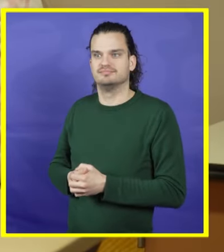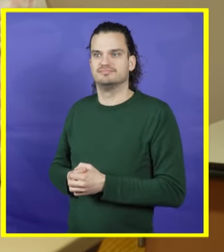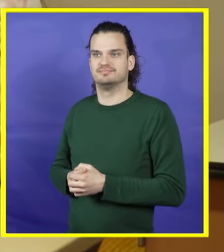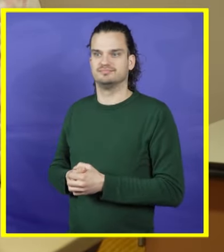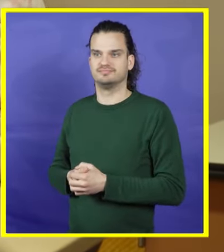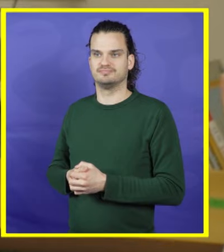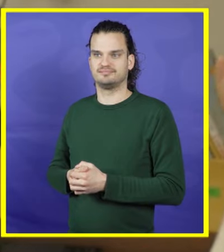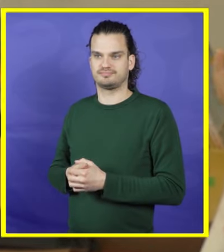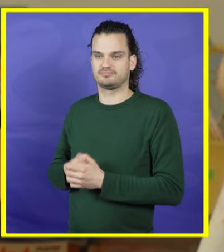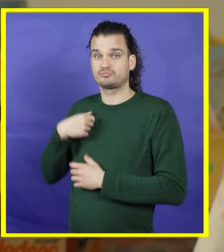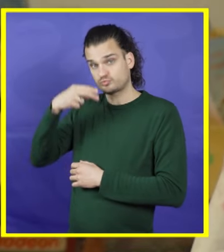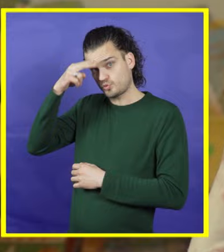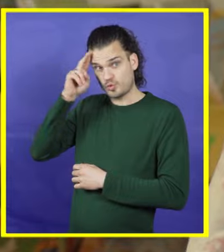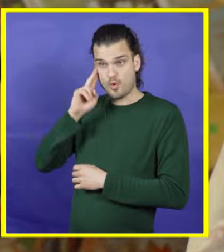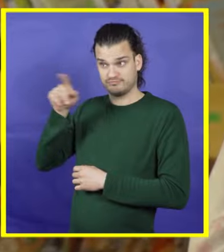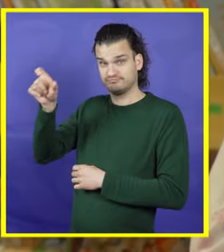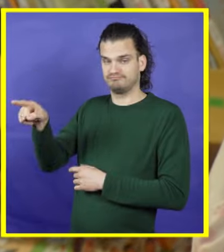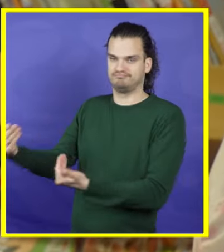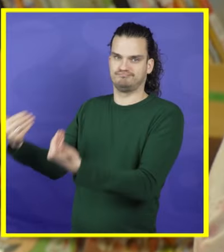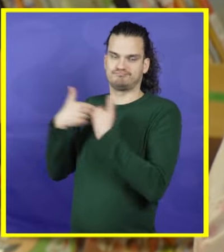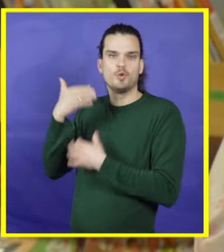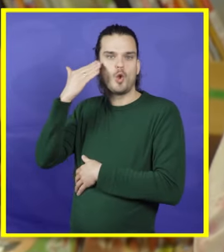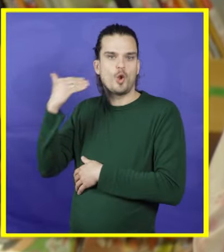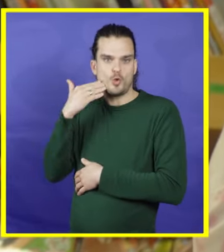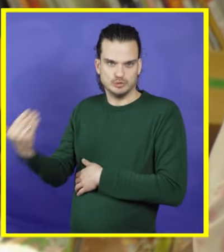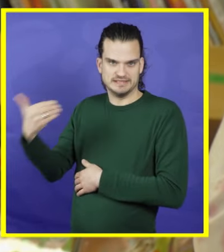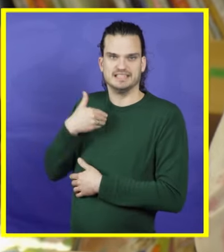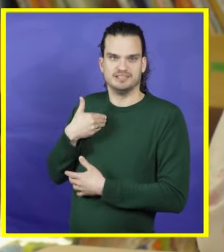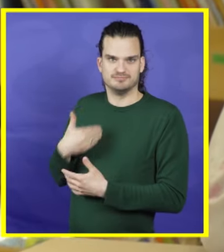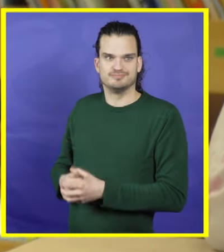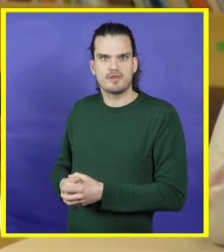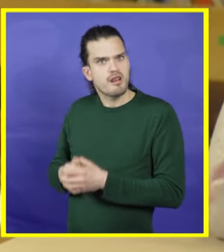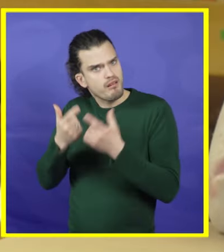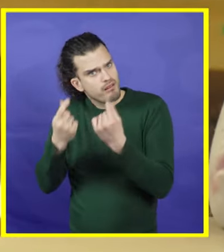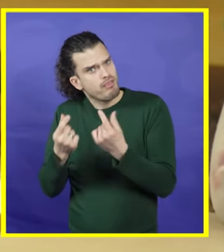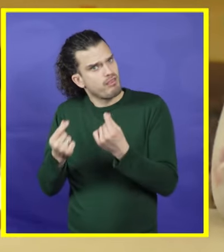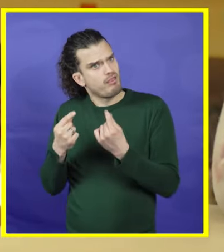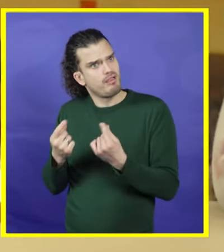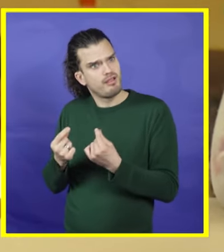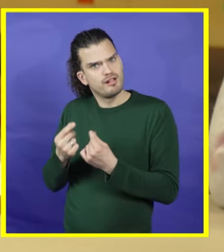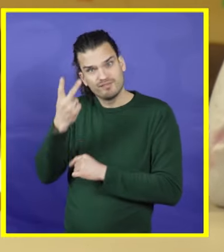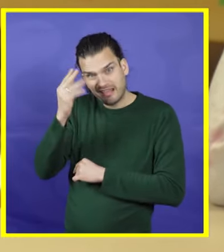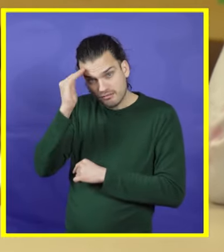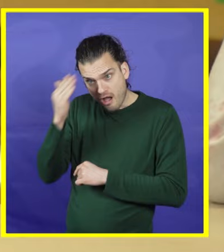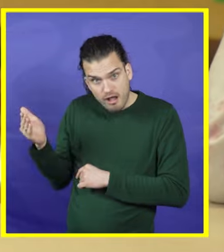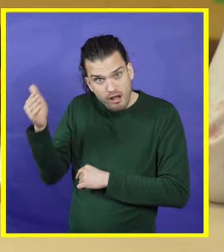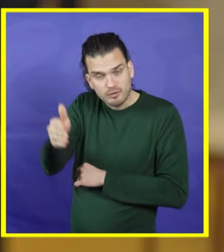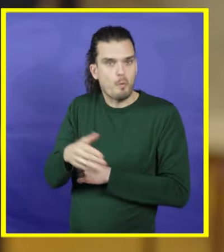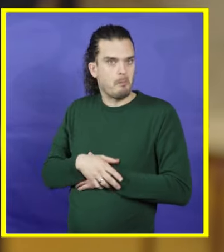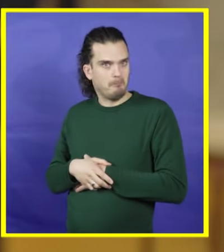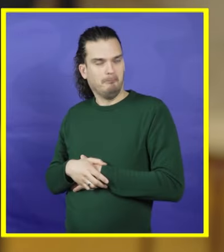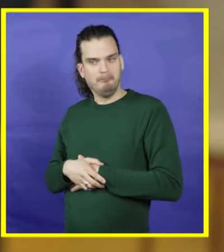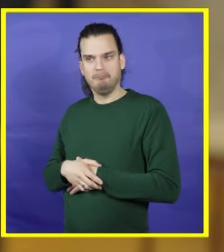Gajana. Morgen bij mij logeren. Wat leuk. Twee nachten. Twee nachten.